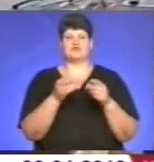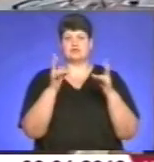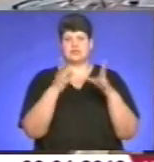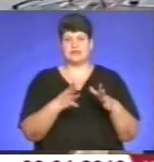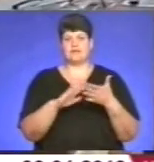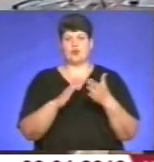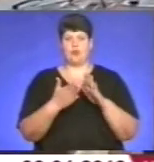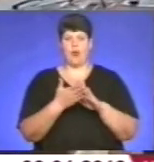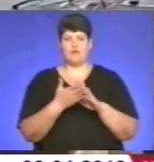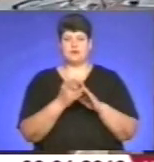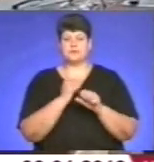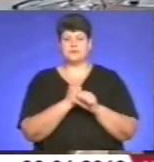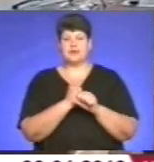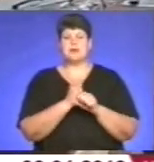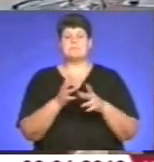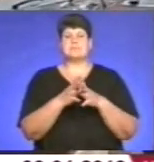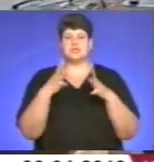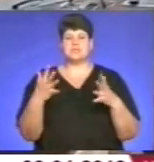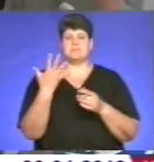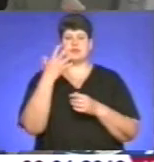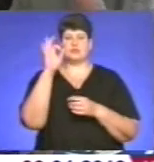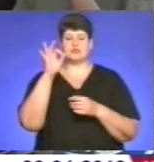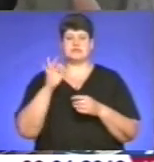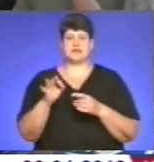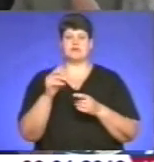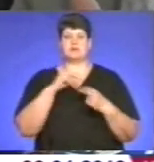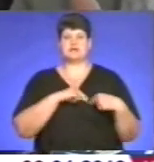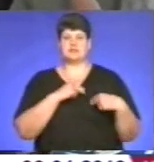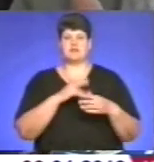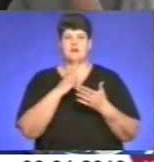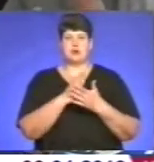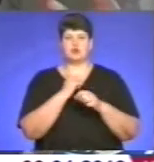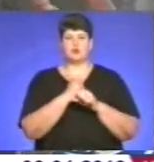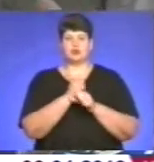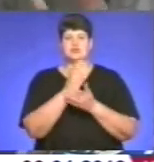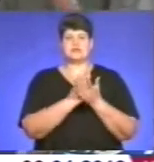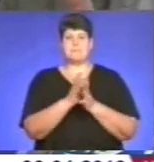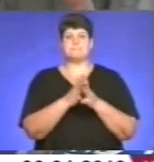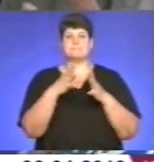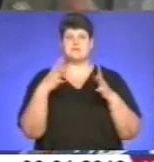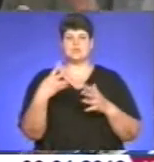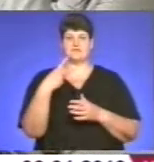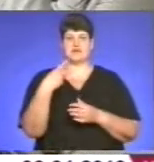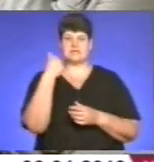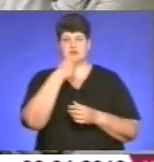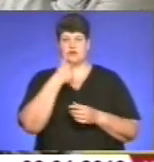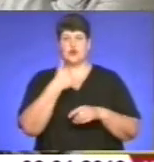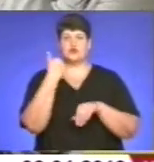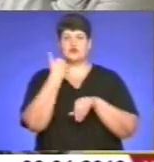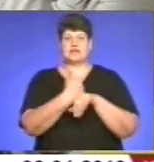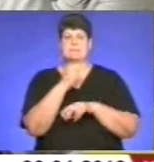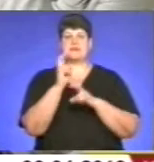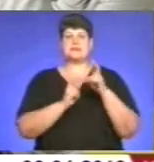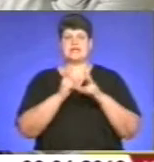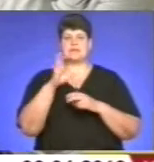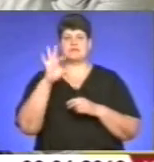Понад 85% працівників, які напрацювали недовго, мають робочий стаж більше 20 років. Основним підприємством, що